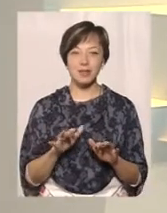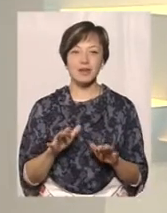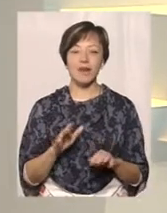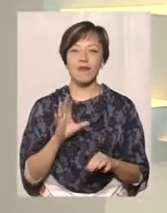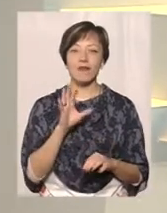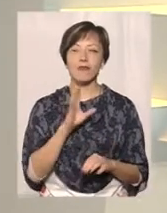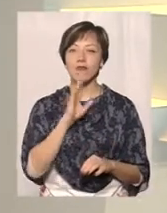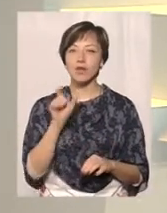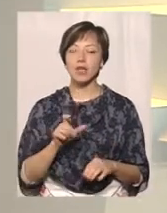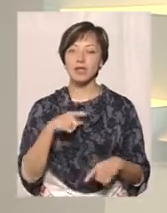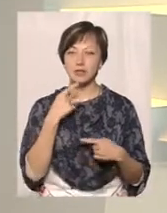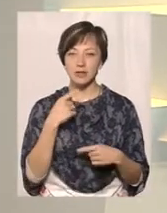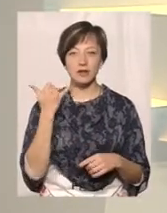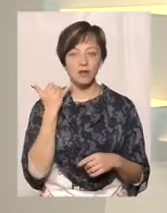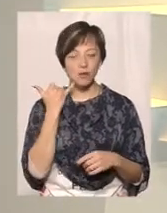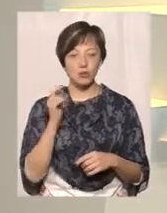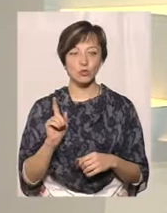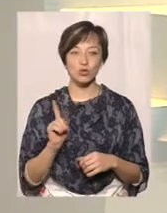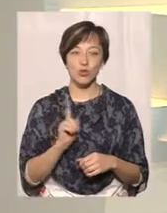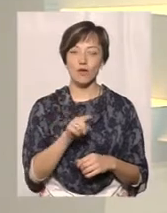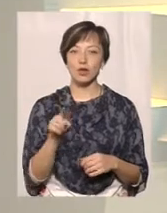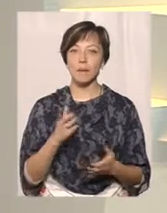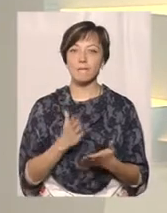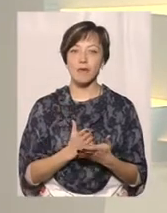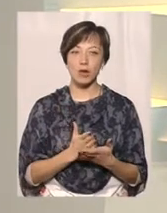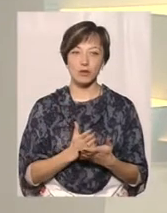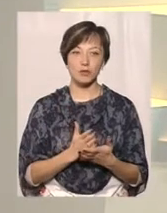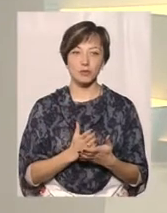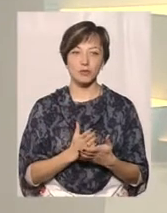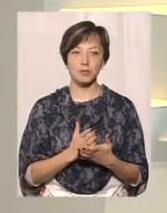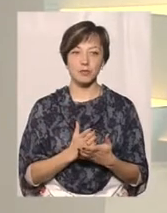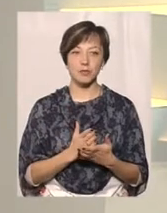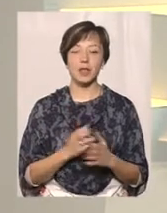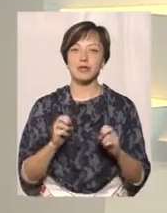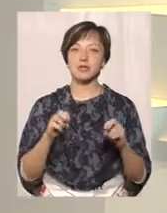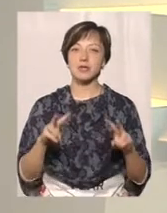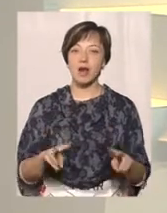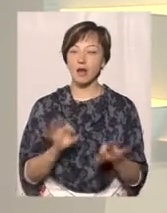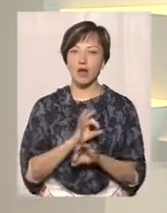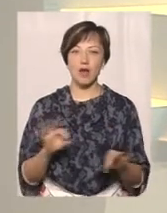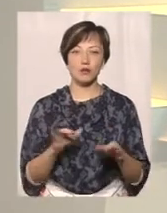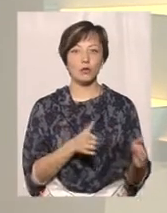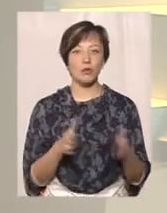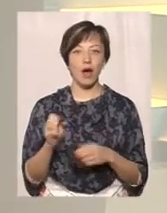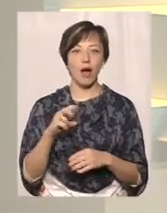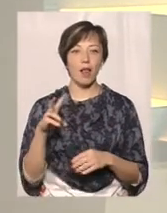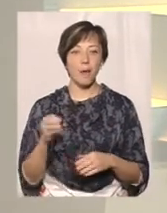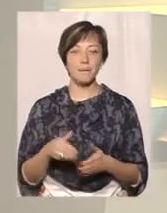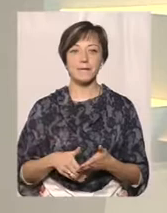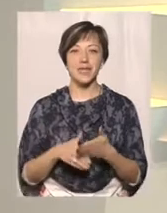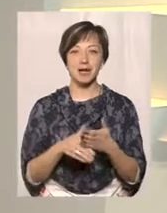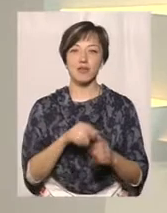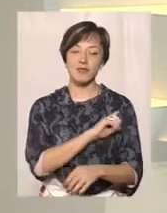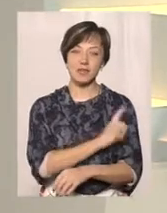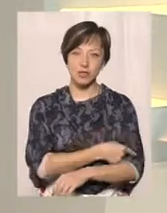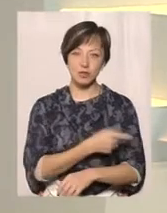Вона підкреслювала нам телефоном, що вони, маючи спеціальну класну підготовку, але підтримували їх і